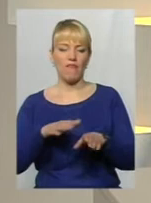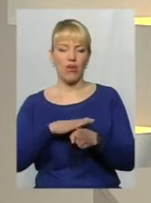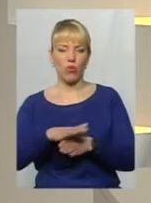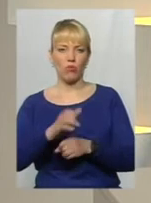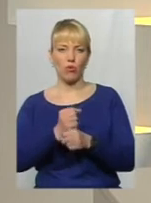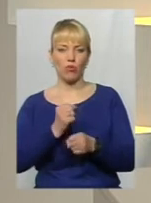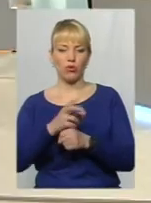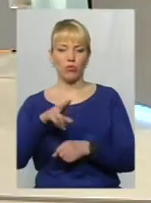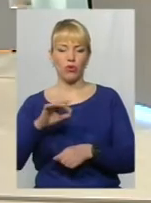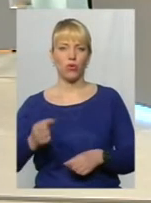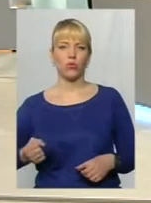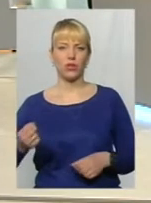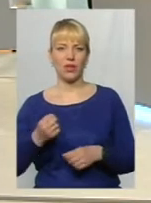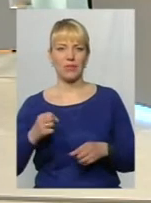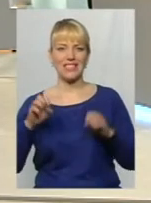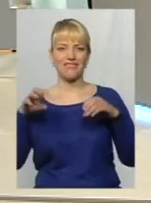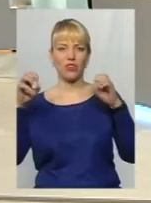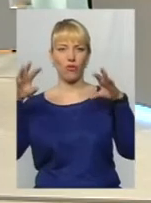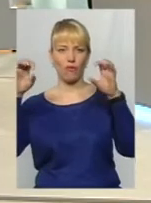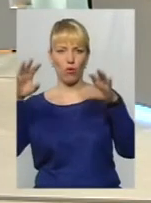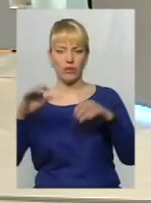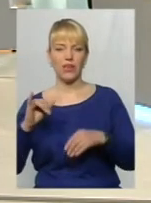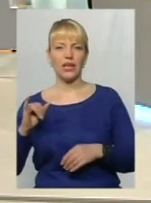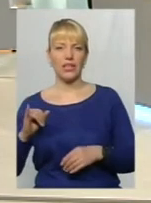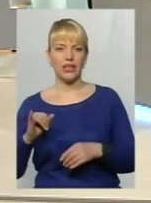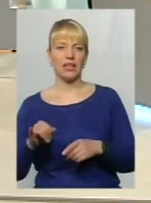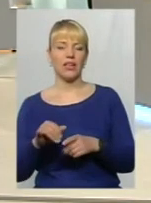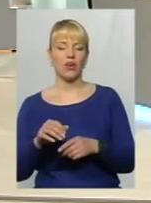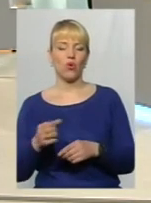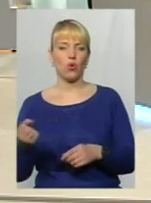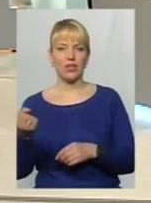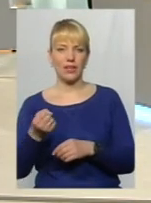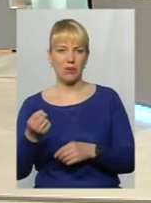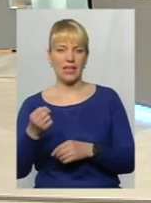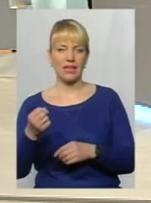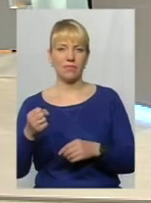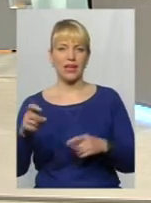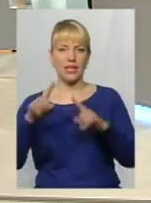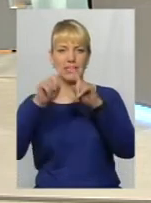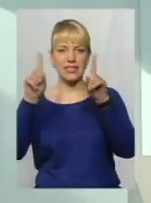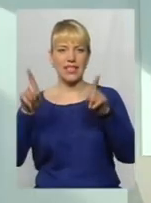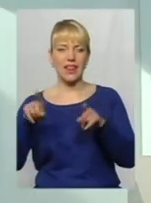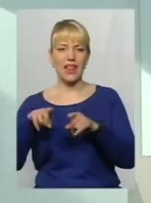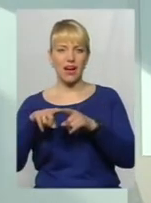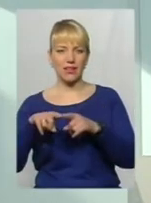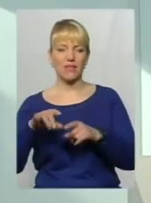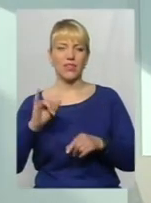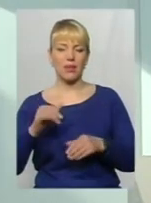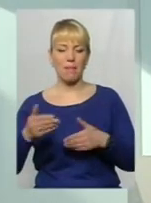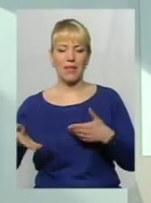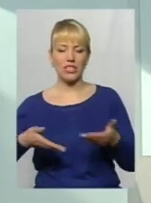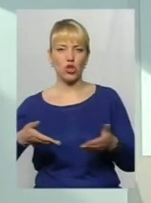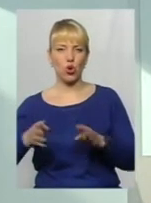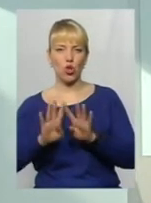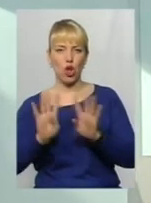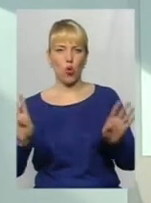по утриманню світлофорних об'єктів, утримання знаків пішоходної огорожі